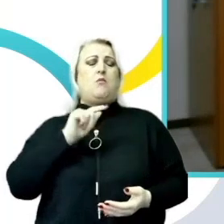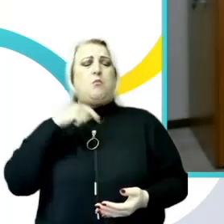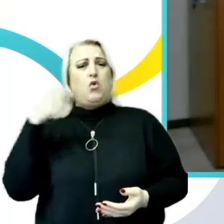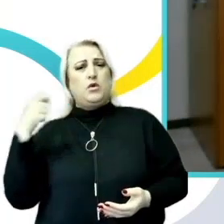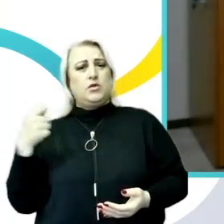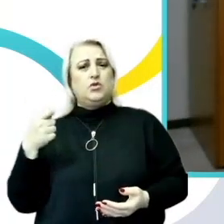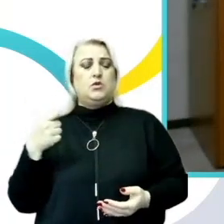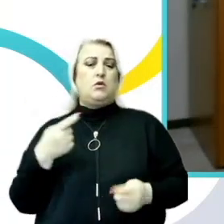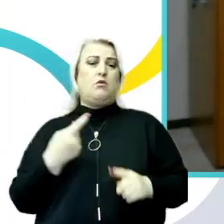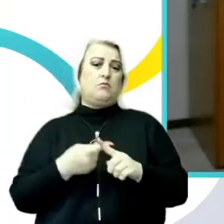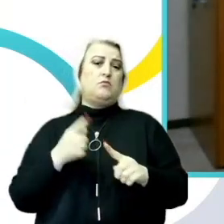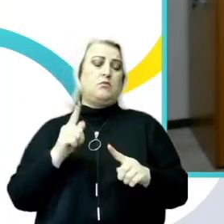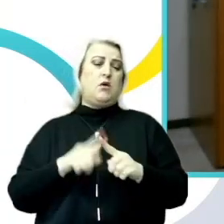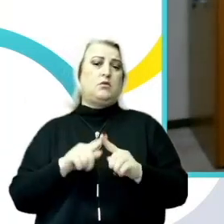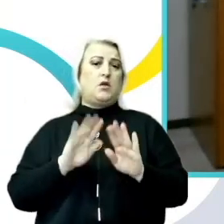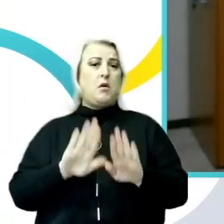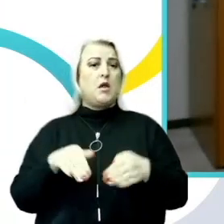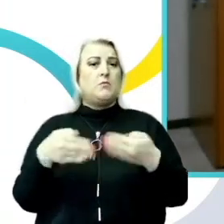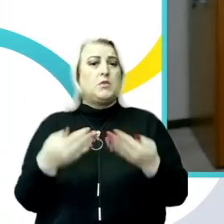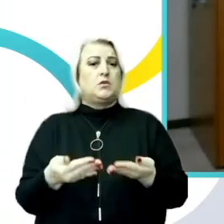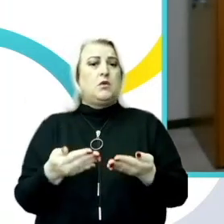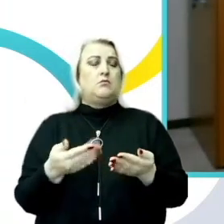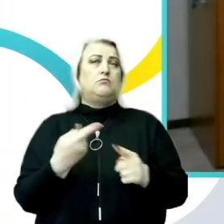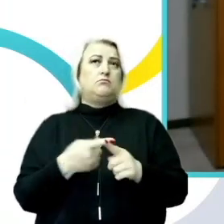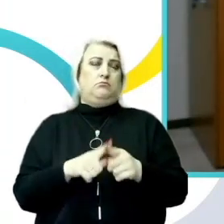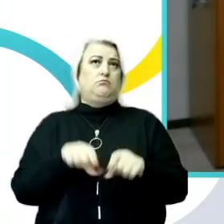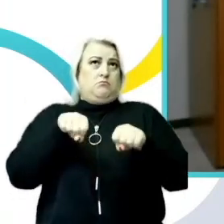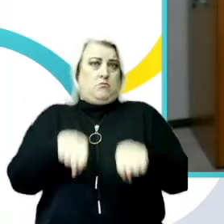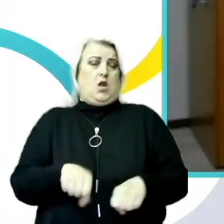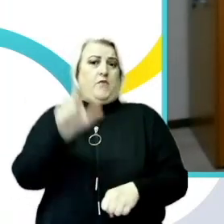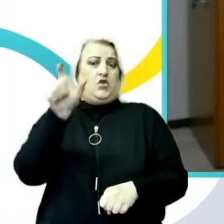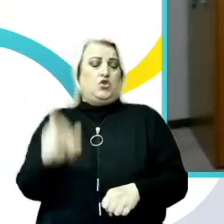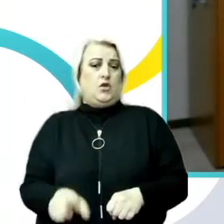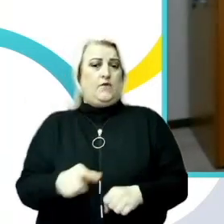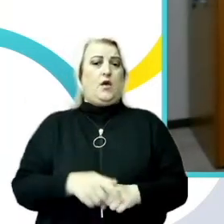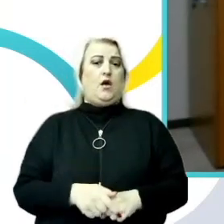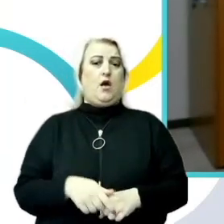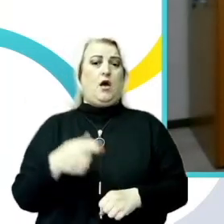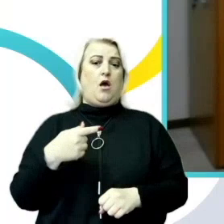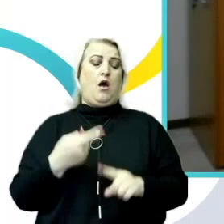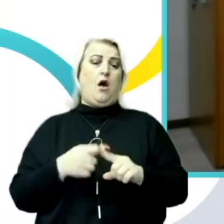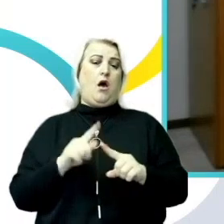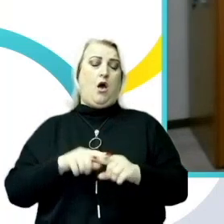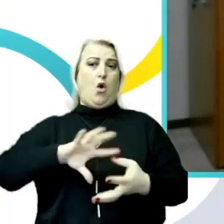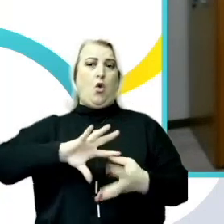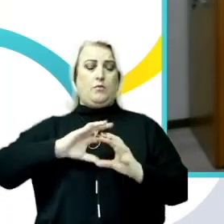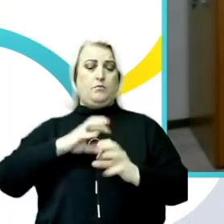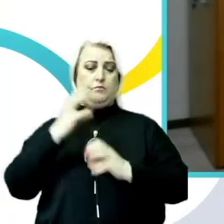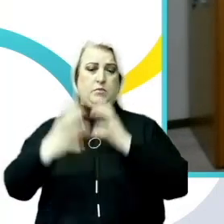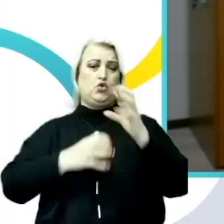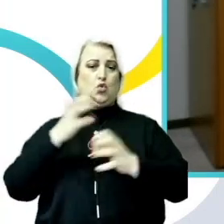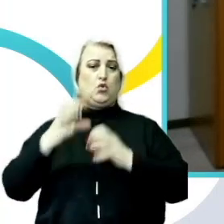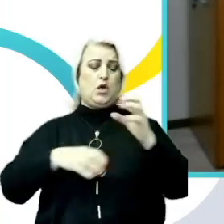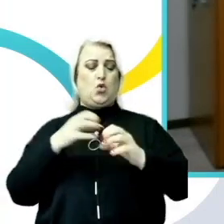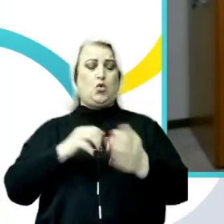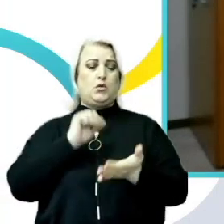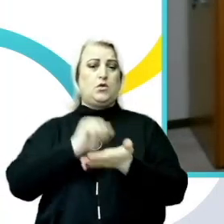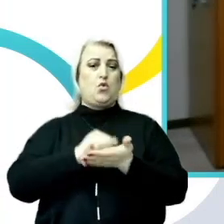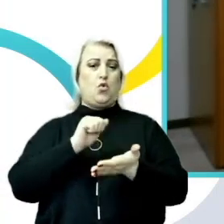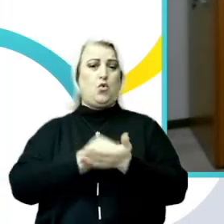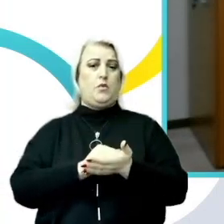reprezintă noțiunea de drepturile omului. Iar Declarația Universală a Drepturilor Omului și tratatele dedicate